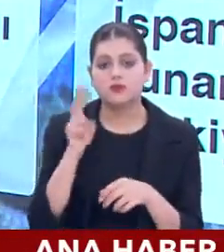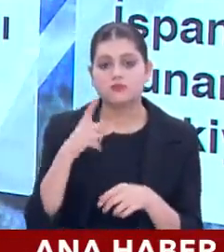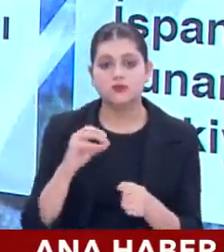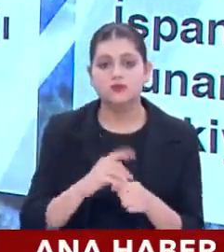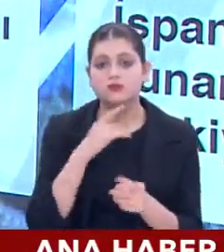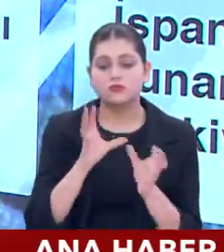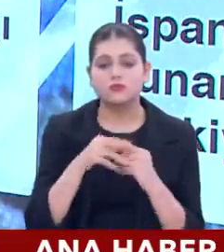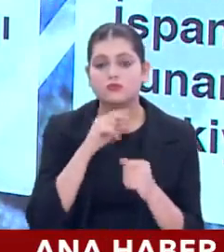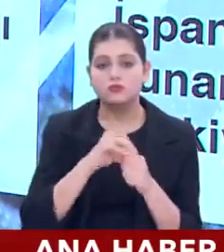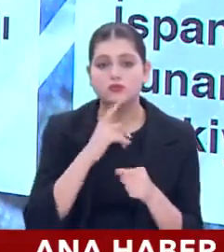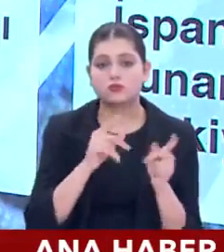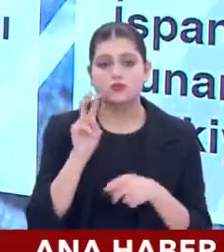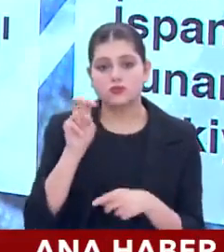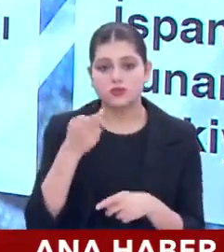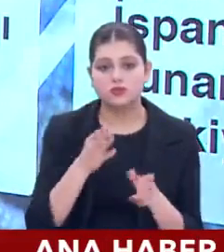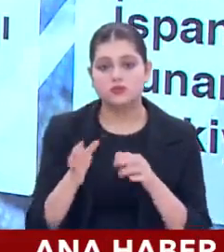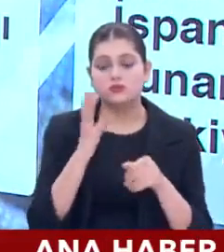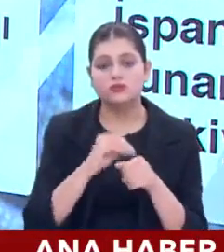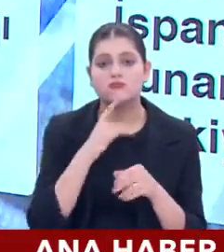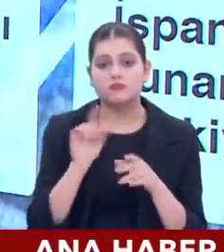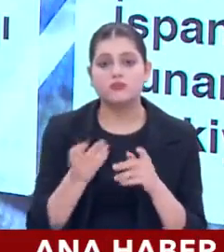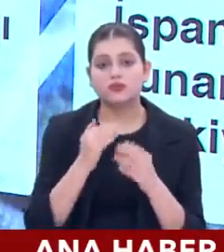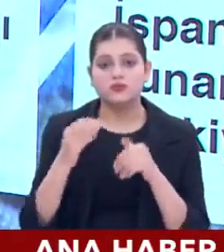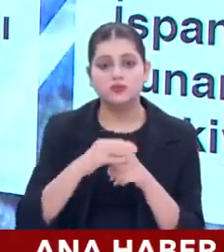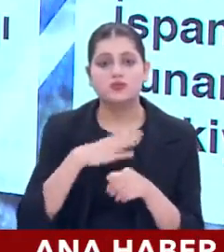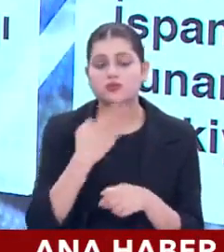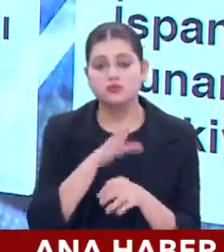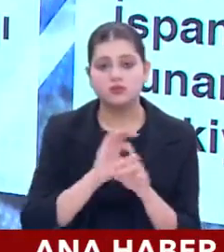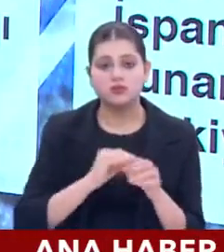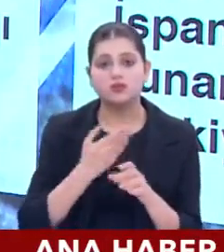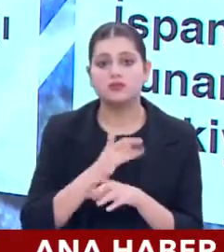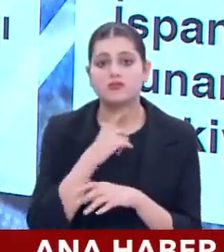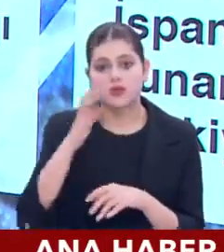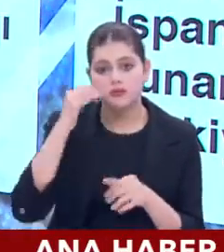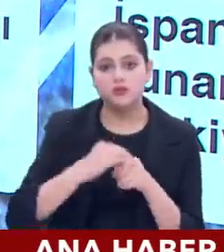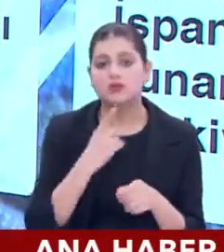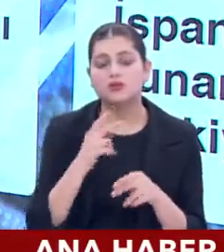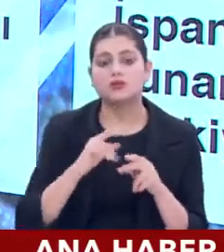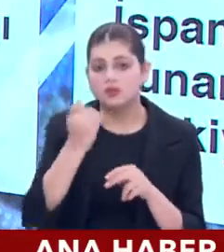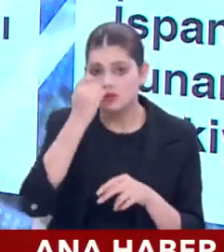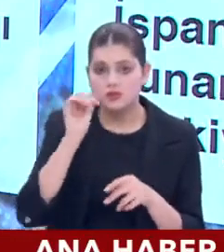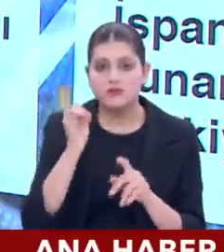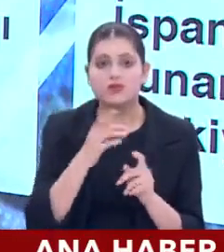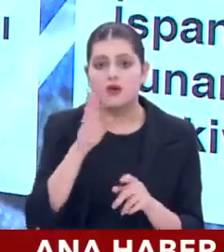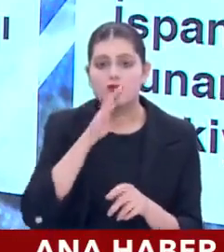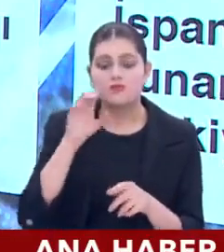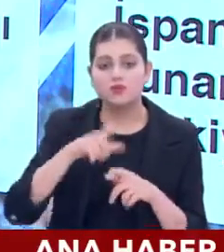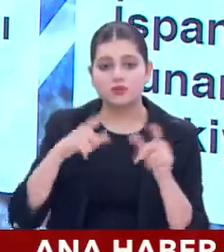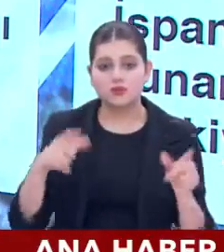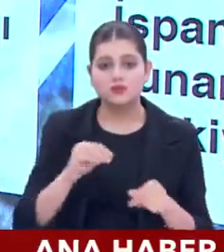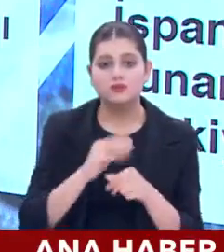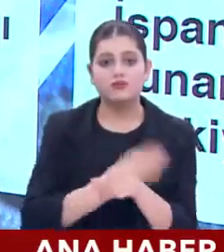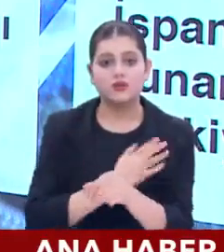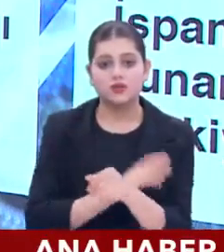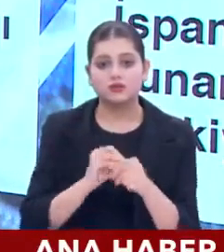bin. Toplam rakam %8'e tekabül ediyor. Pek çoğu talepte bulunmuyor. Çünkü Amerika, Kanada veya Avrupa ülkelerinden